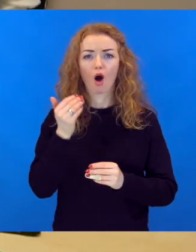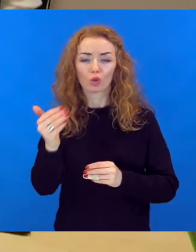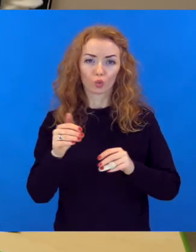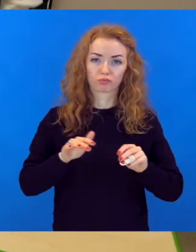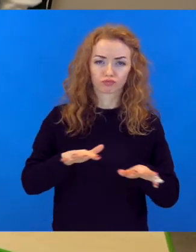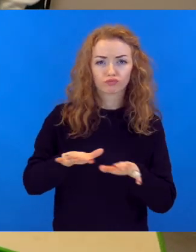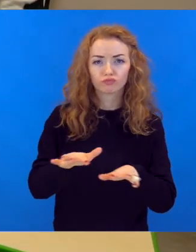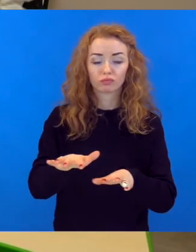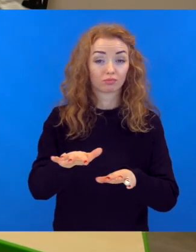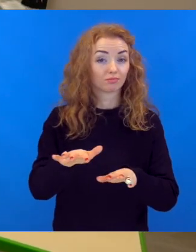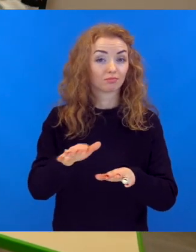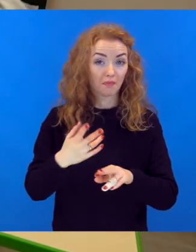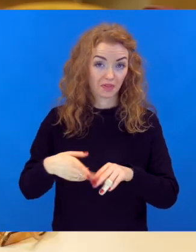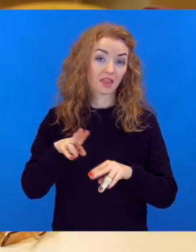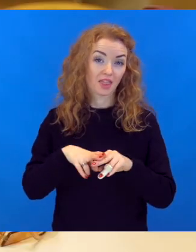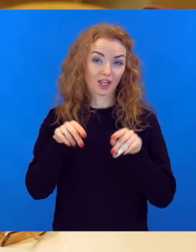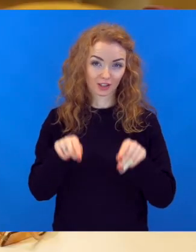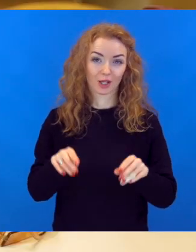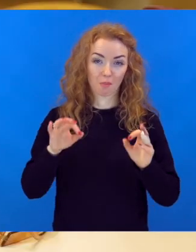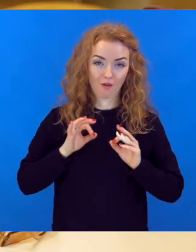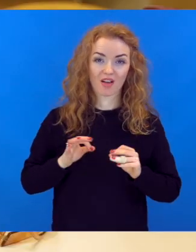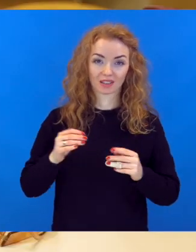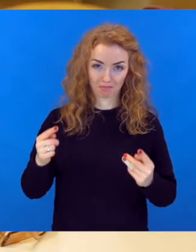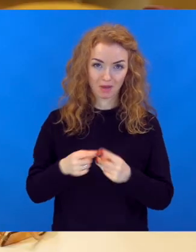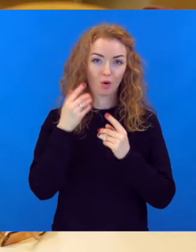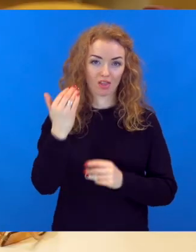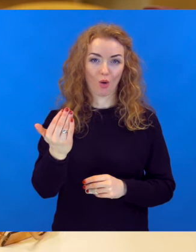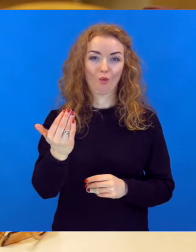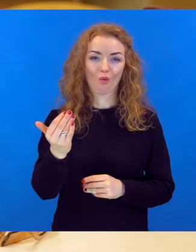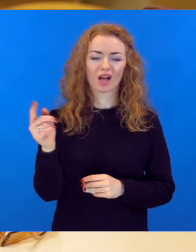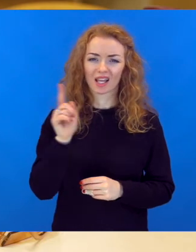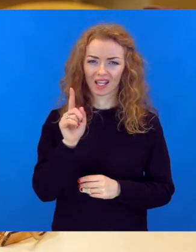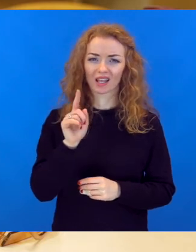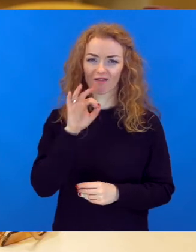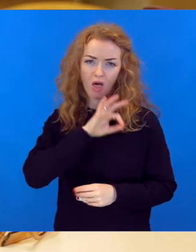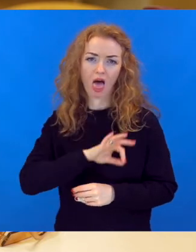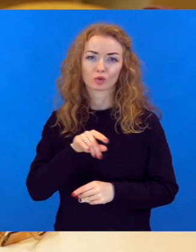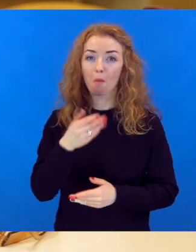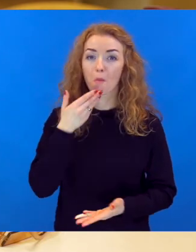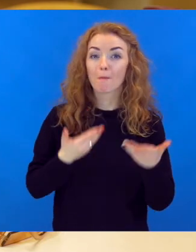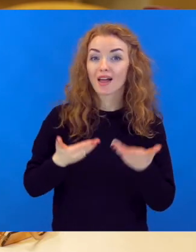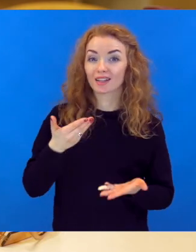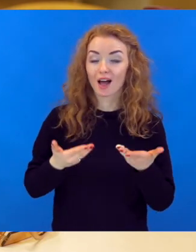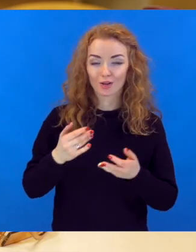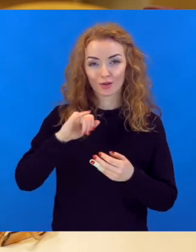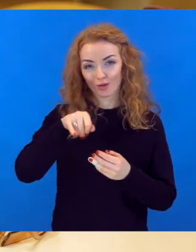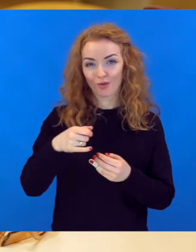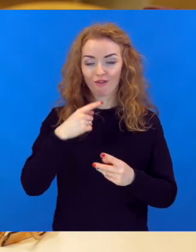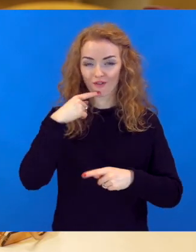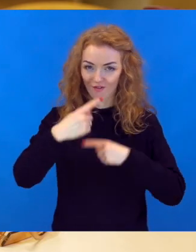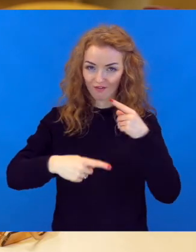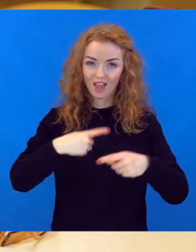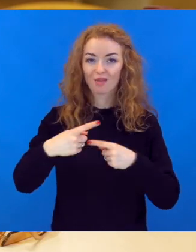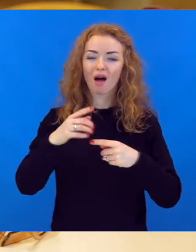diktē, ko tu dari, kad tu dari un kādā veidā, tad šis darbs ir tev. Ir vērts to paprovēt.